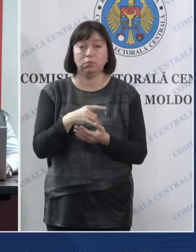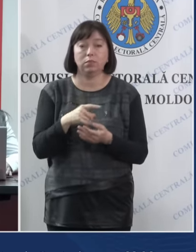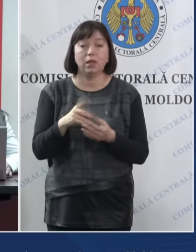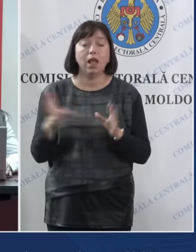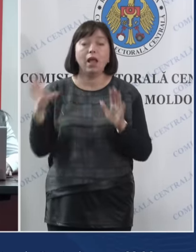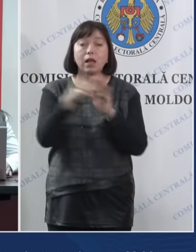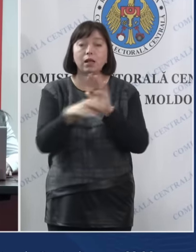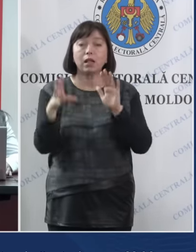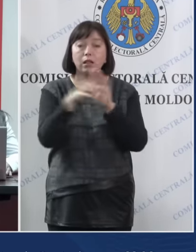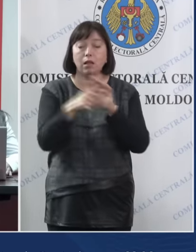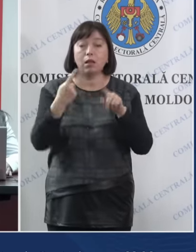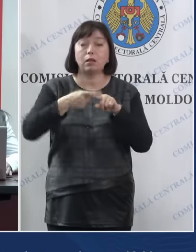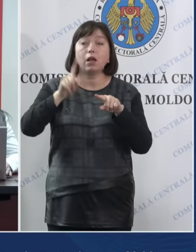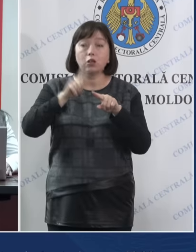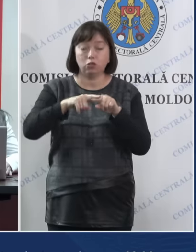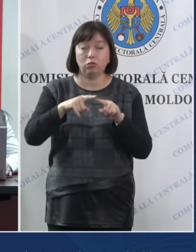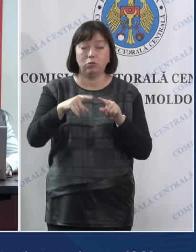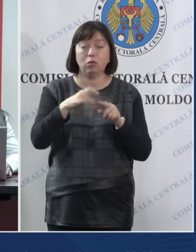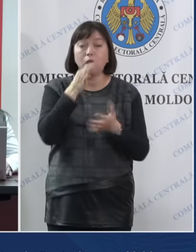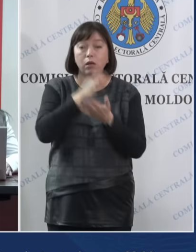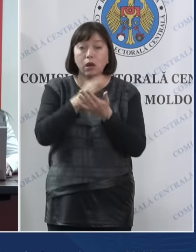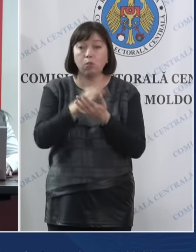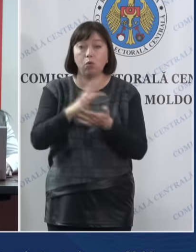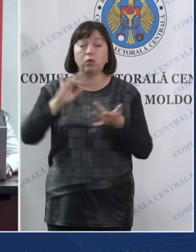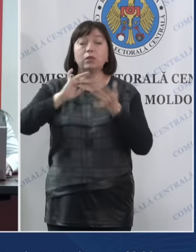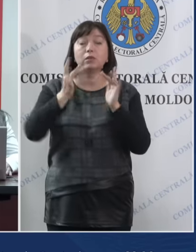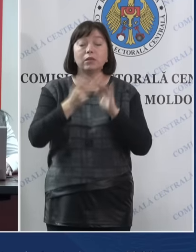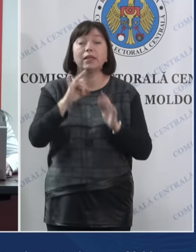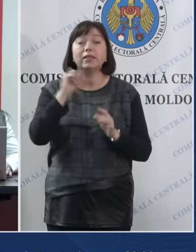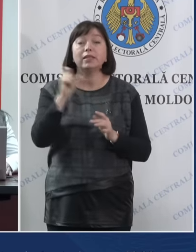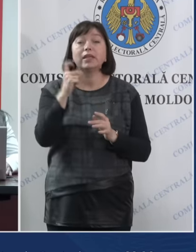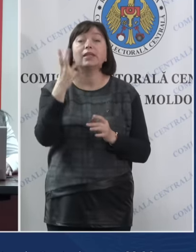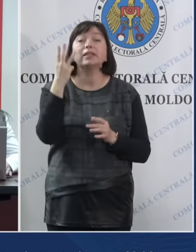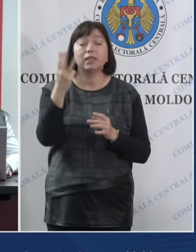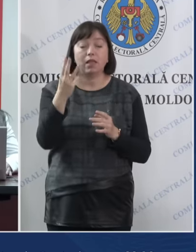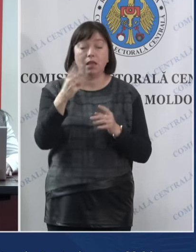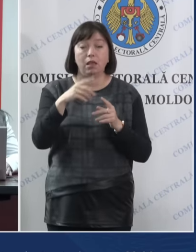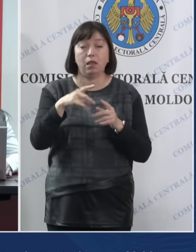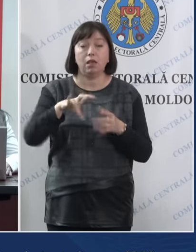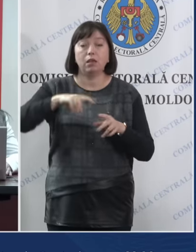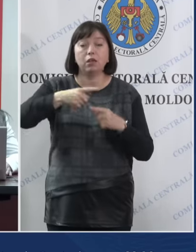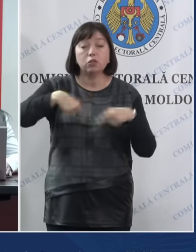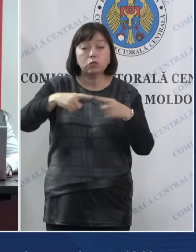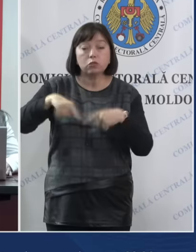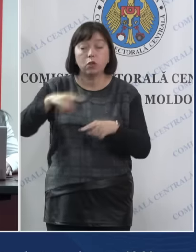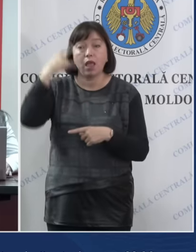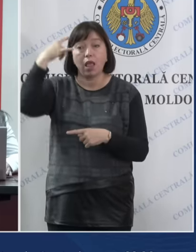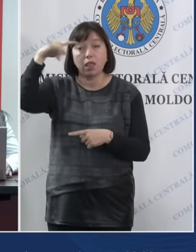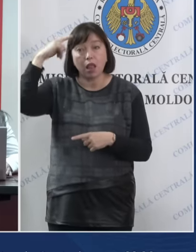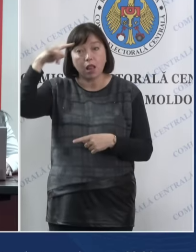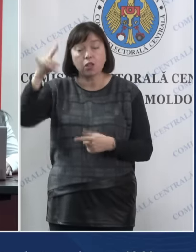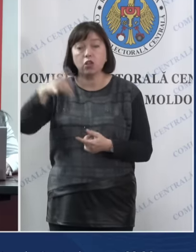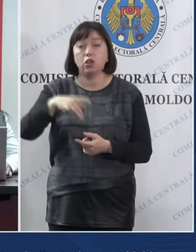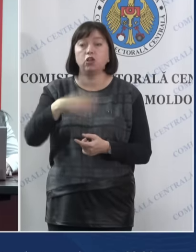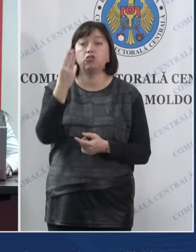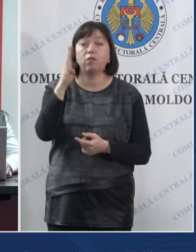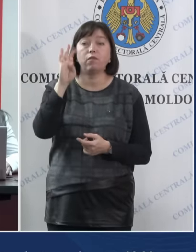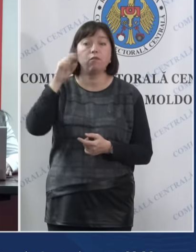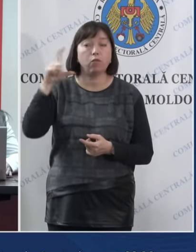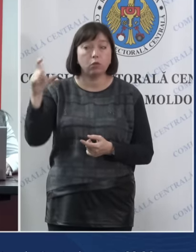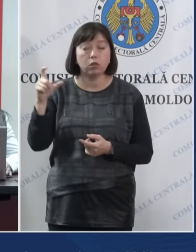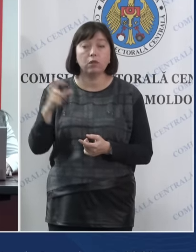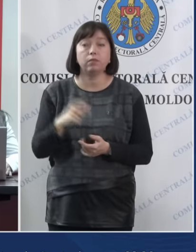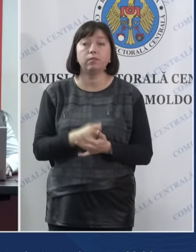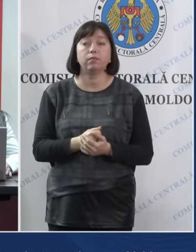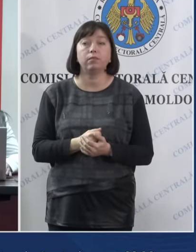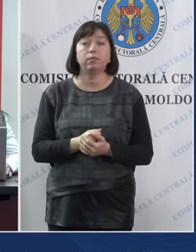a acestor rapoarte în regim online din trei circumscripții electorale. Telenești, Ștefan Vodă și